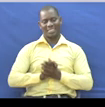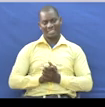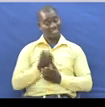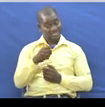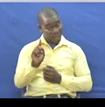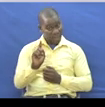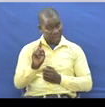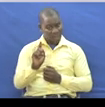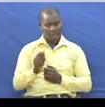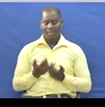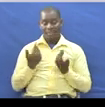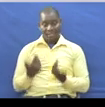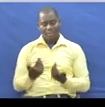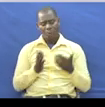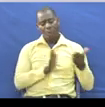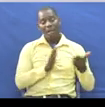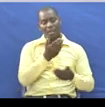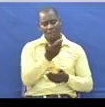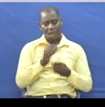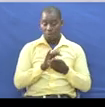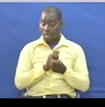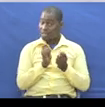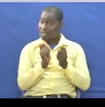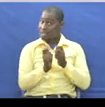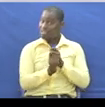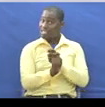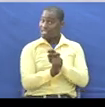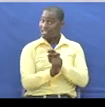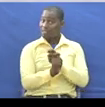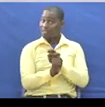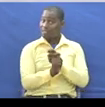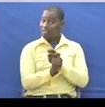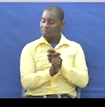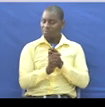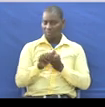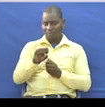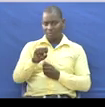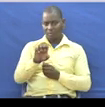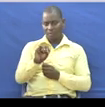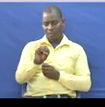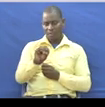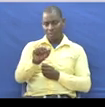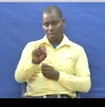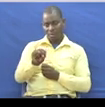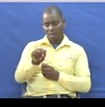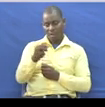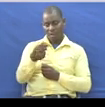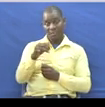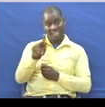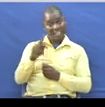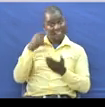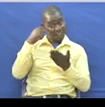Lakini kwa upande mungine Kwa kutumia hii tafsiri ya Kisemantiki Labani yeke Niongeze mfano mungine